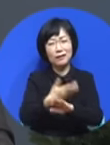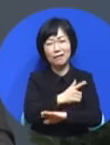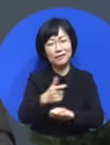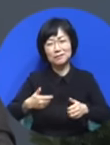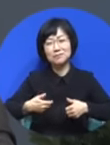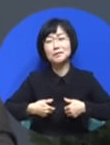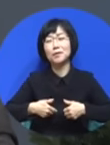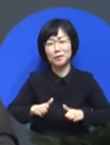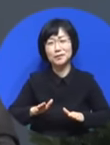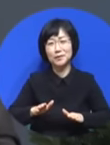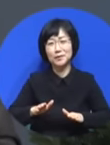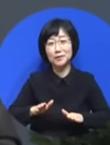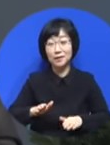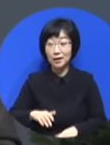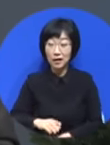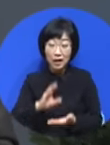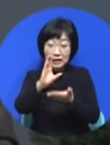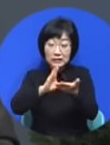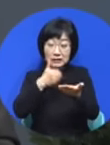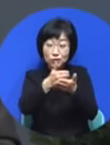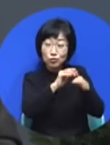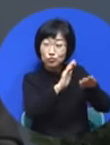더 이상 필요한 것은 구원 못 받은 거야.